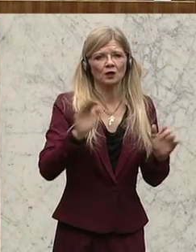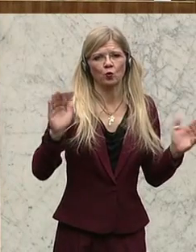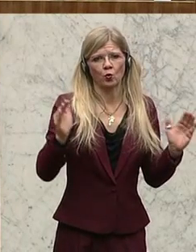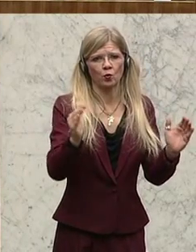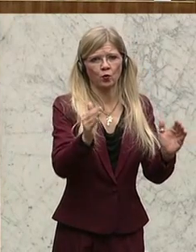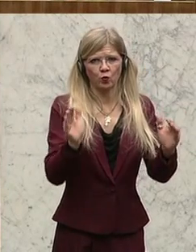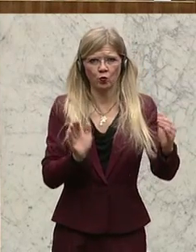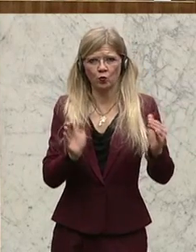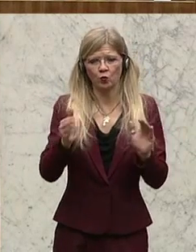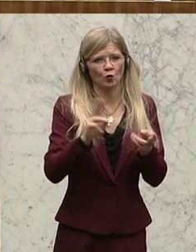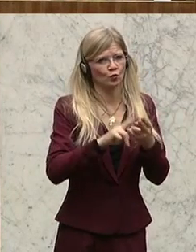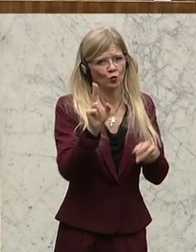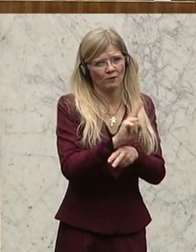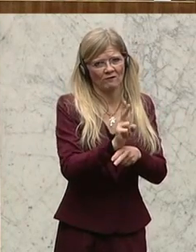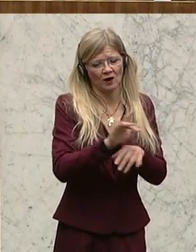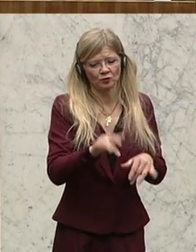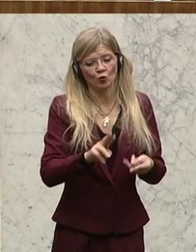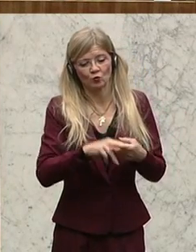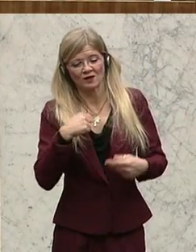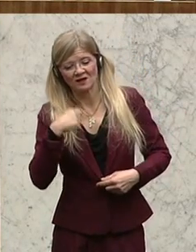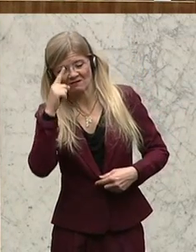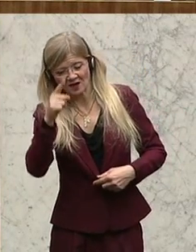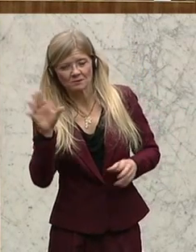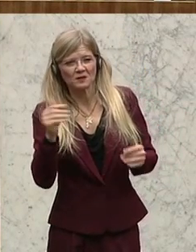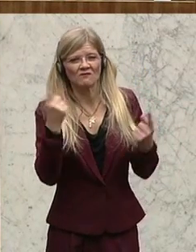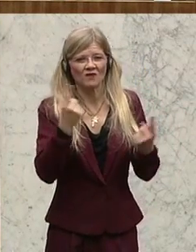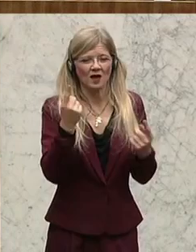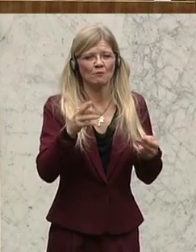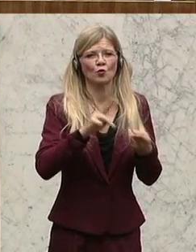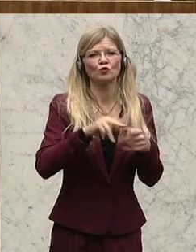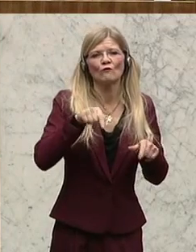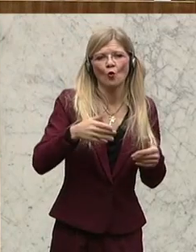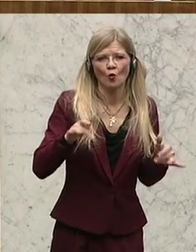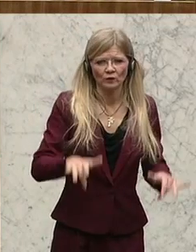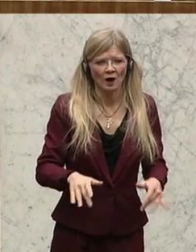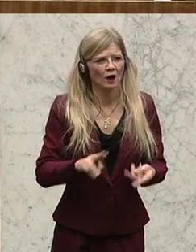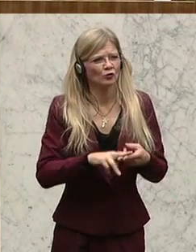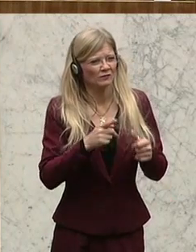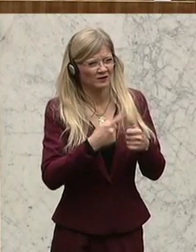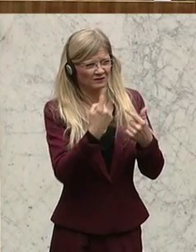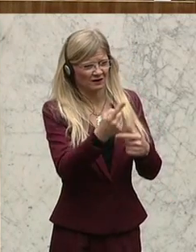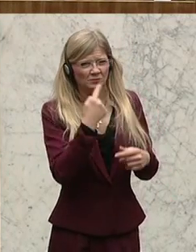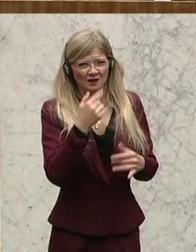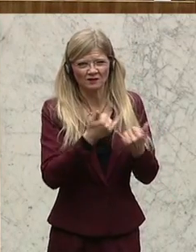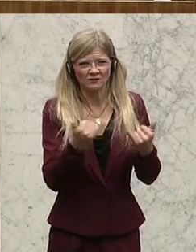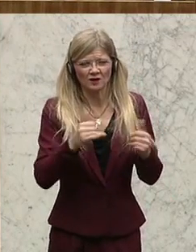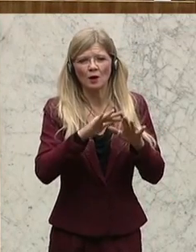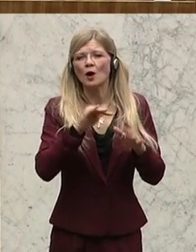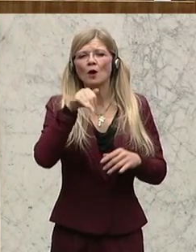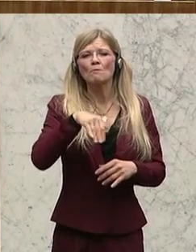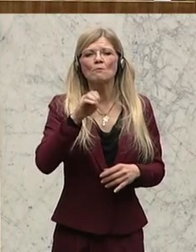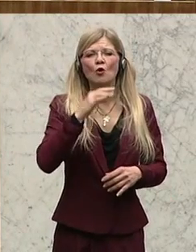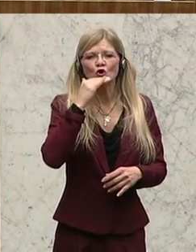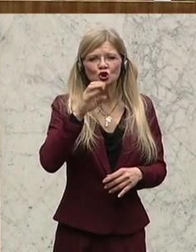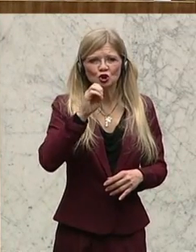nachvollziehen, mit wem er verkehrt, wo er verkehrt. Und wenn Sie jetzt mit der Moschee kommen, dass da ein Gefährder in der